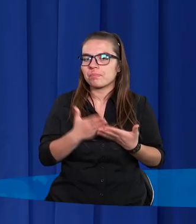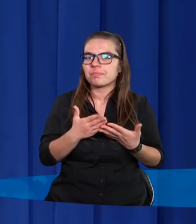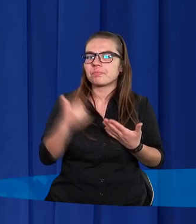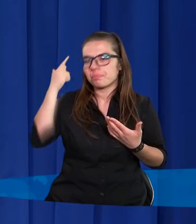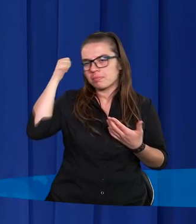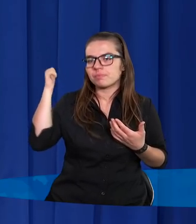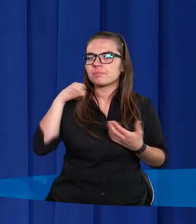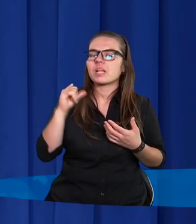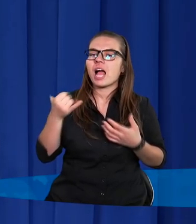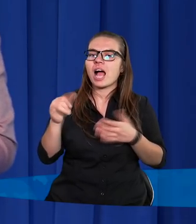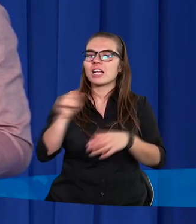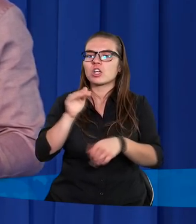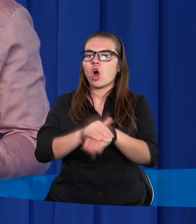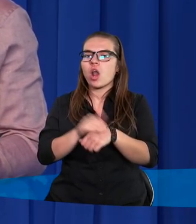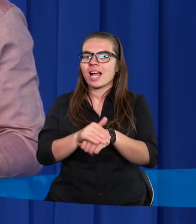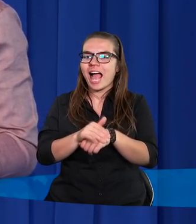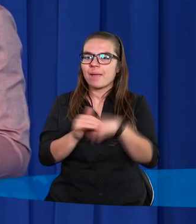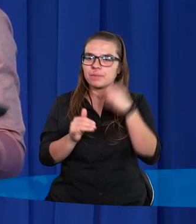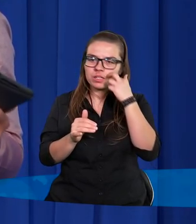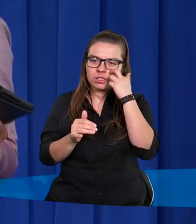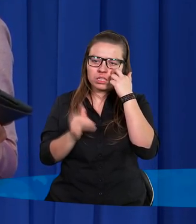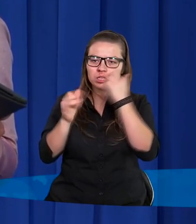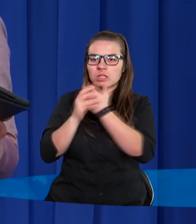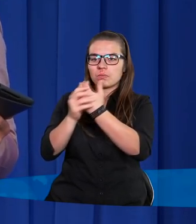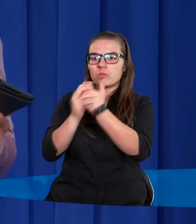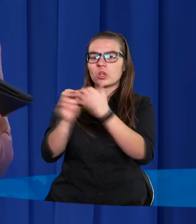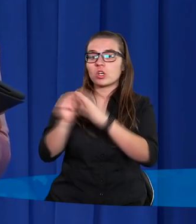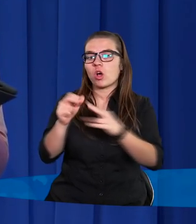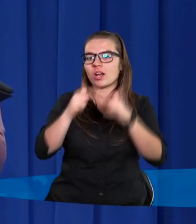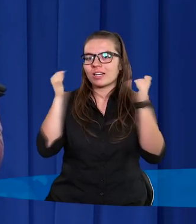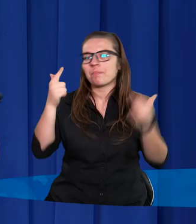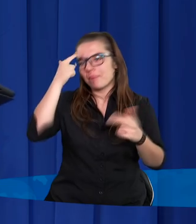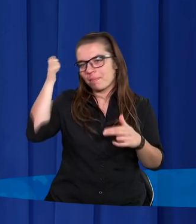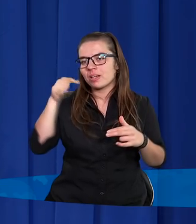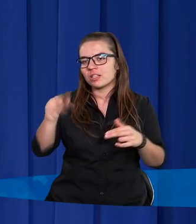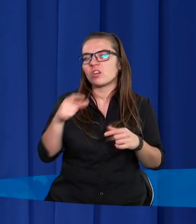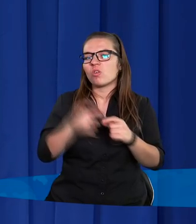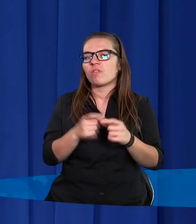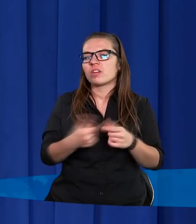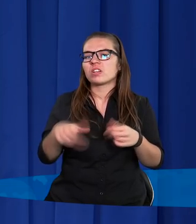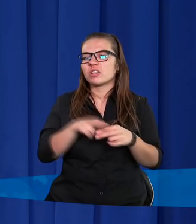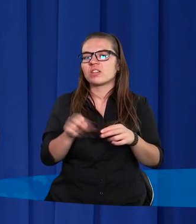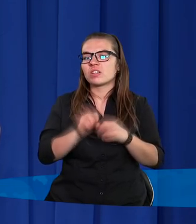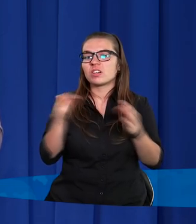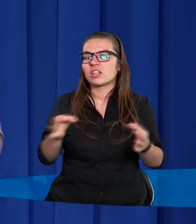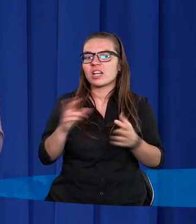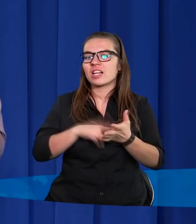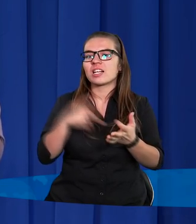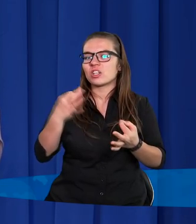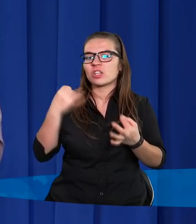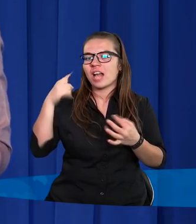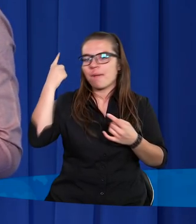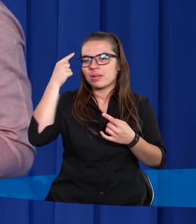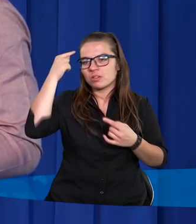I pamiętam, jak chodziłem z kolegami i bluźniłem do nieba. Pamiętam słowa, które mi dzisiaj nawet na myśl nie